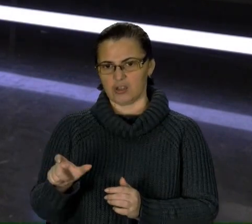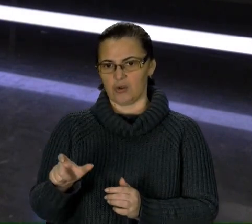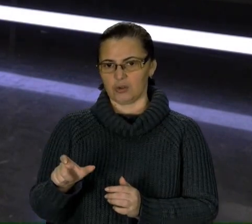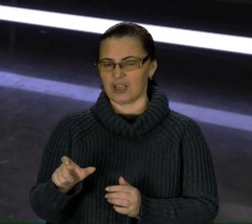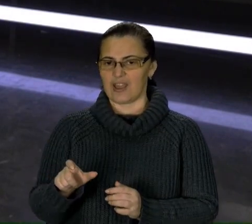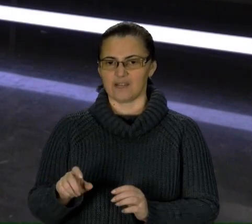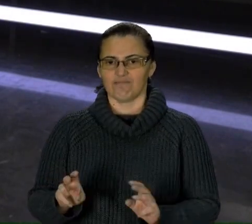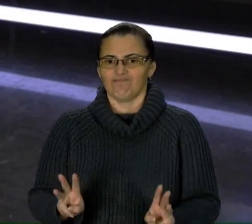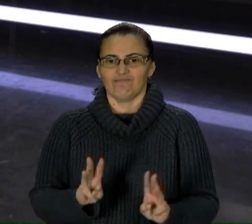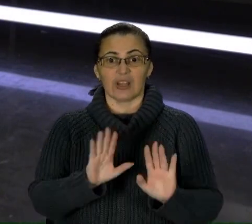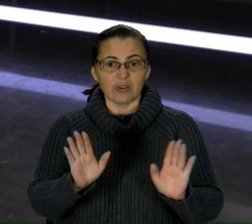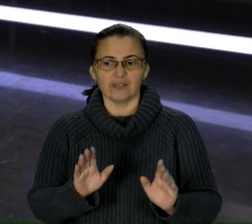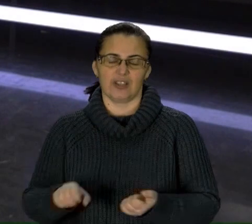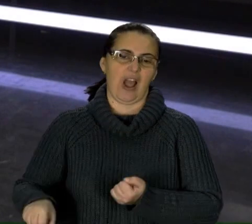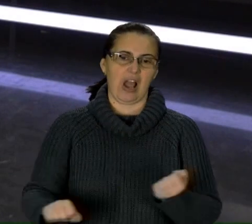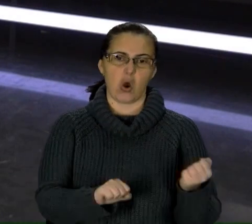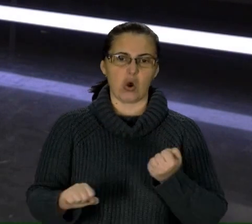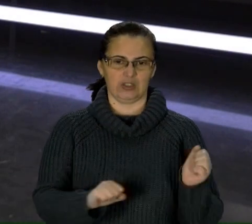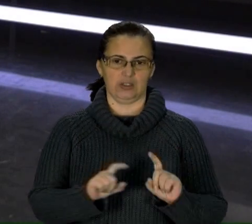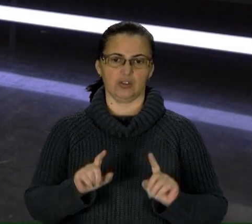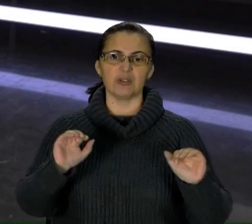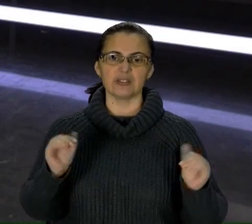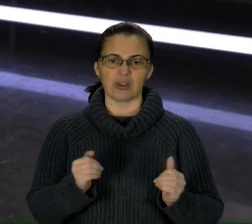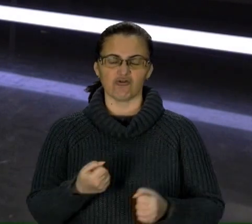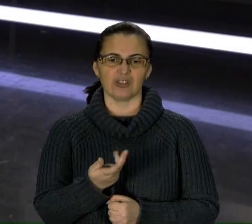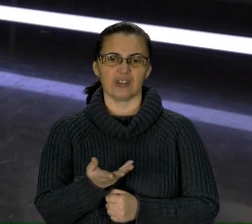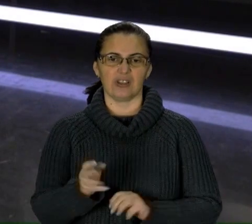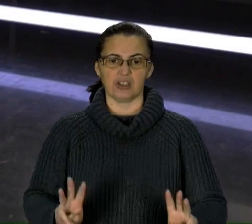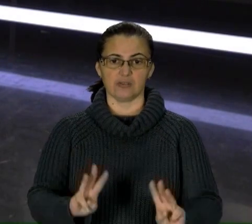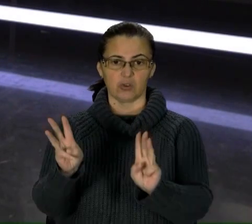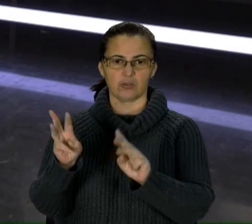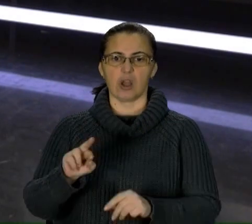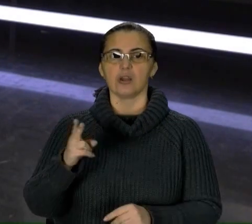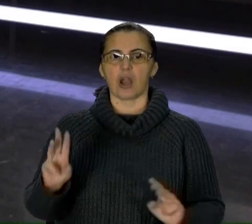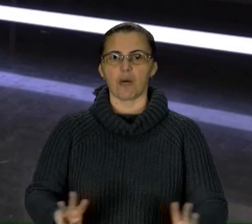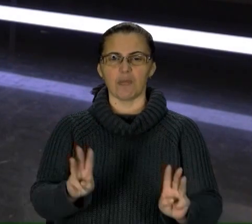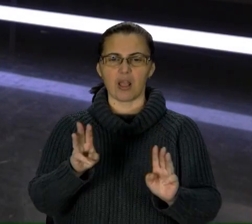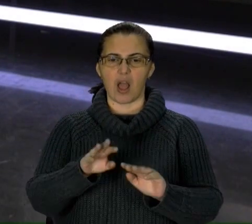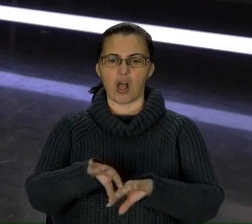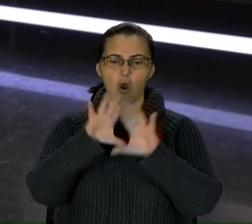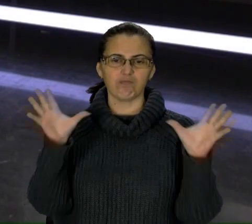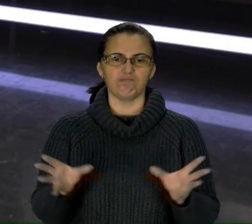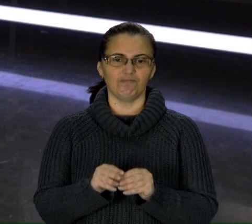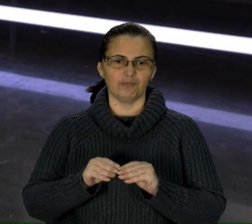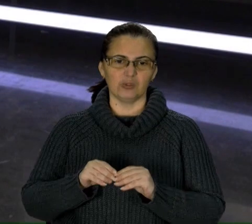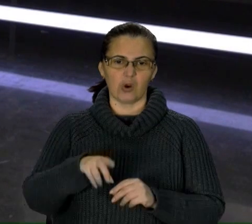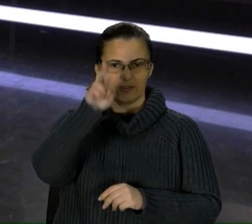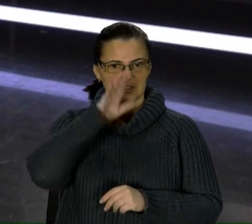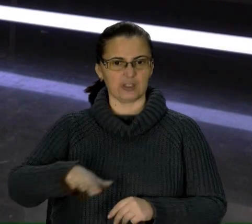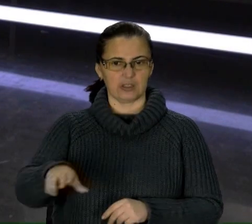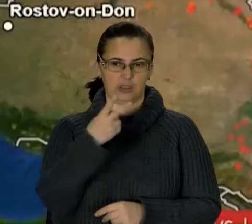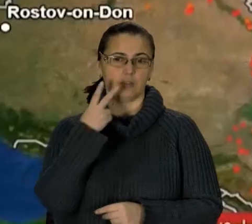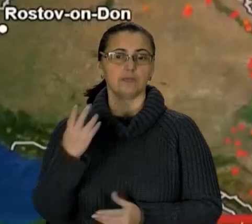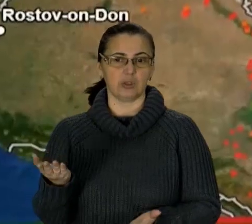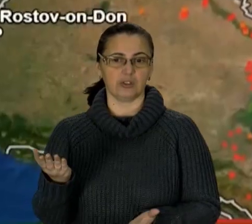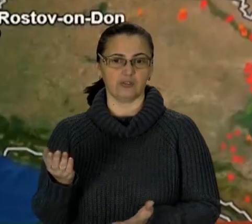сірника, граблі кусу, аби тільки зменшити кількість займань. Як палало в масштабах країни – оцініть на мапі. Від початку року